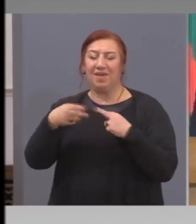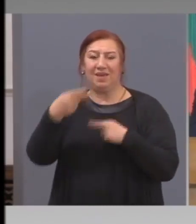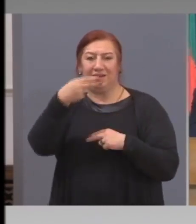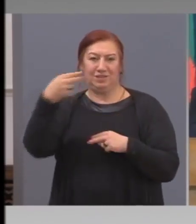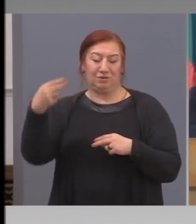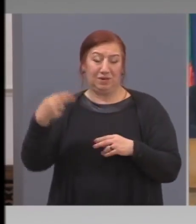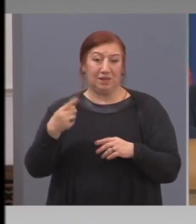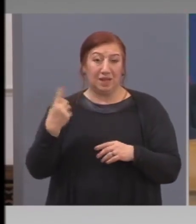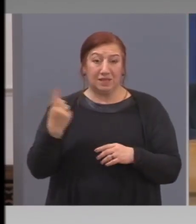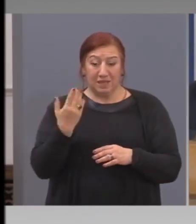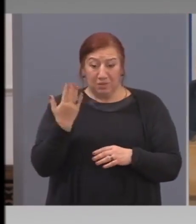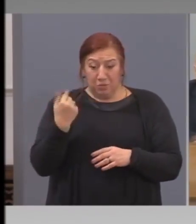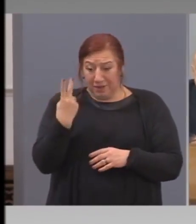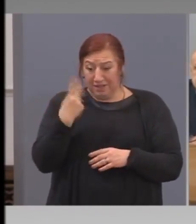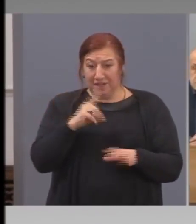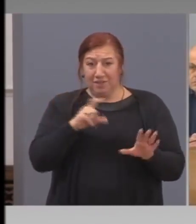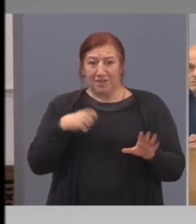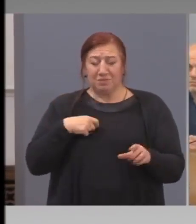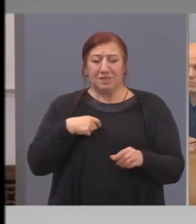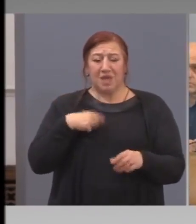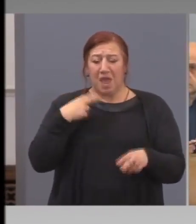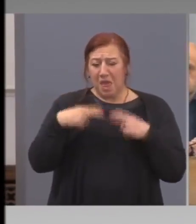Само преди 2 седмици беше така.